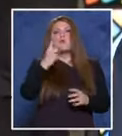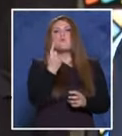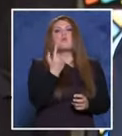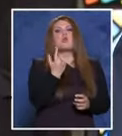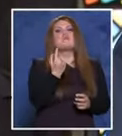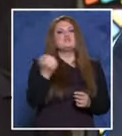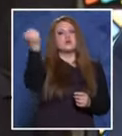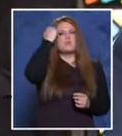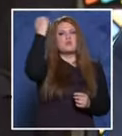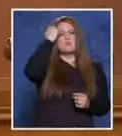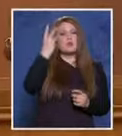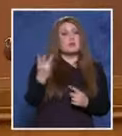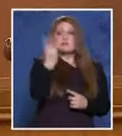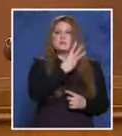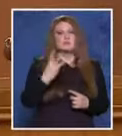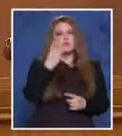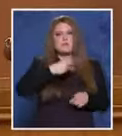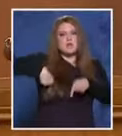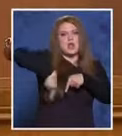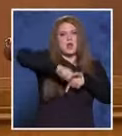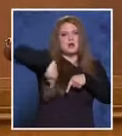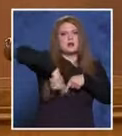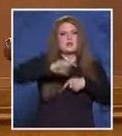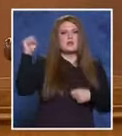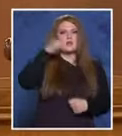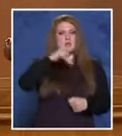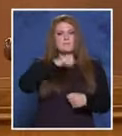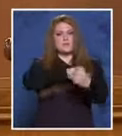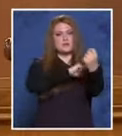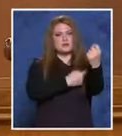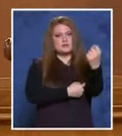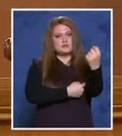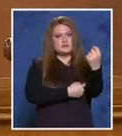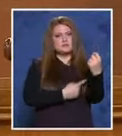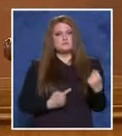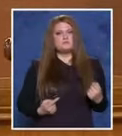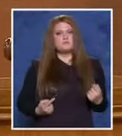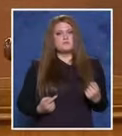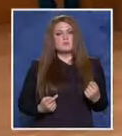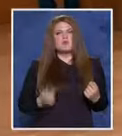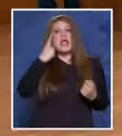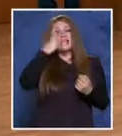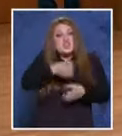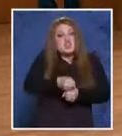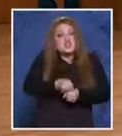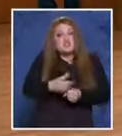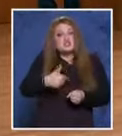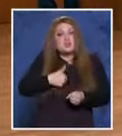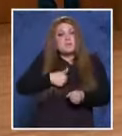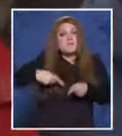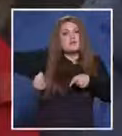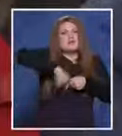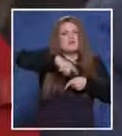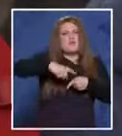час ви биха. И тримата ли ви ритаха, бияха си умроци? Едина е към при съмки Сахили, единият държи, другият бие. Тук марито са с едни